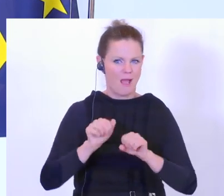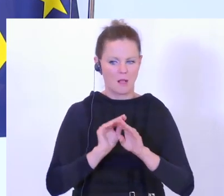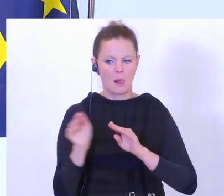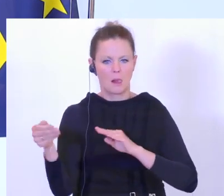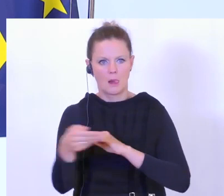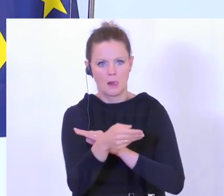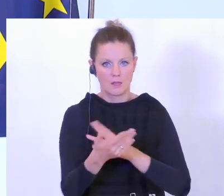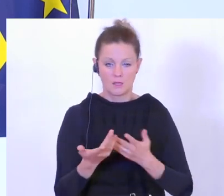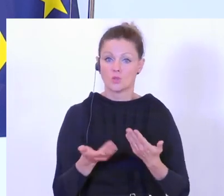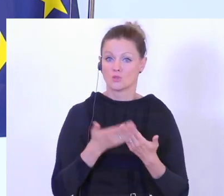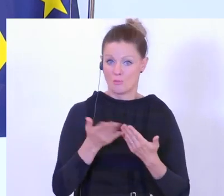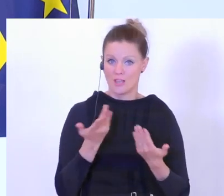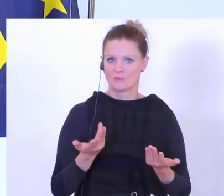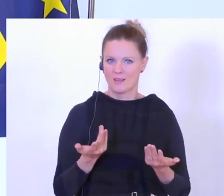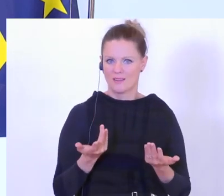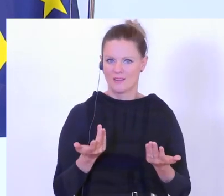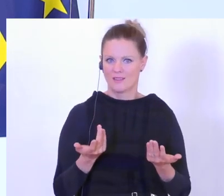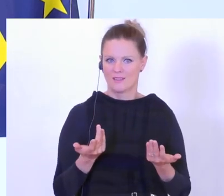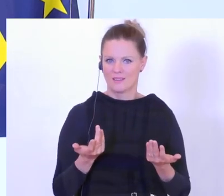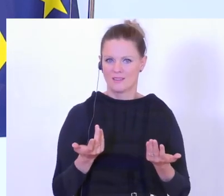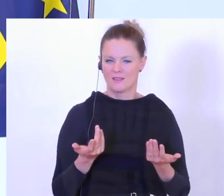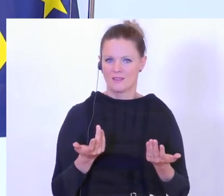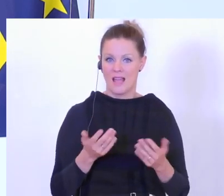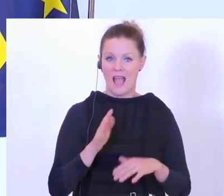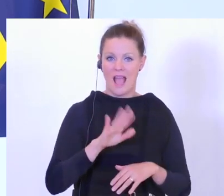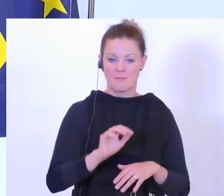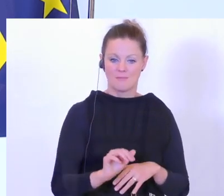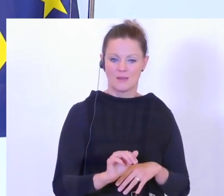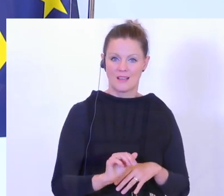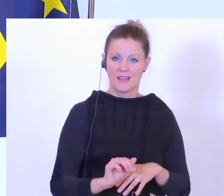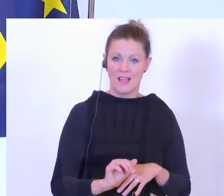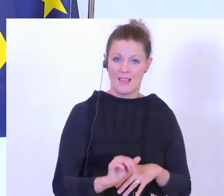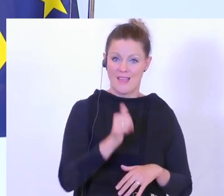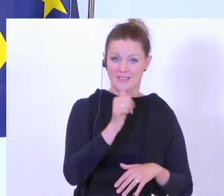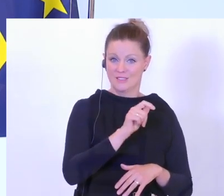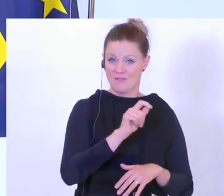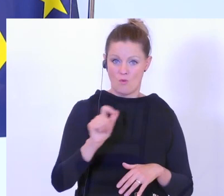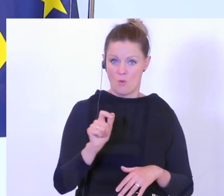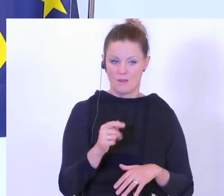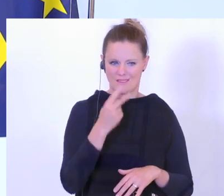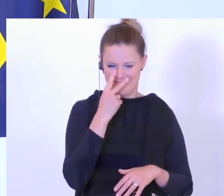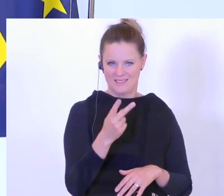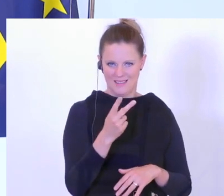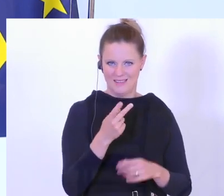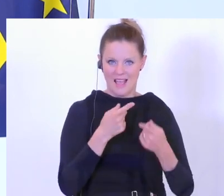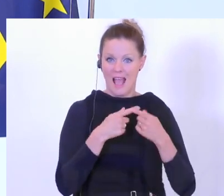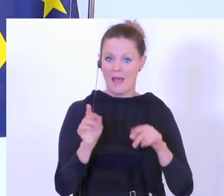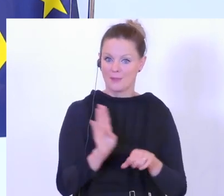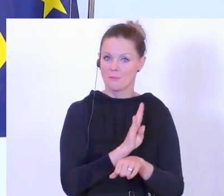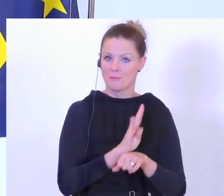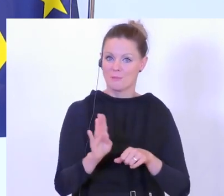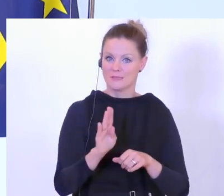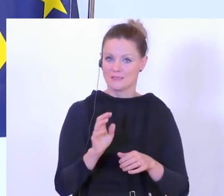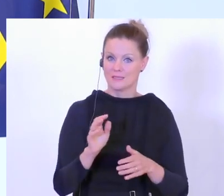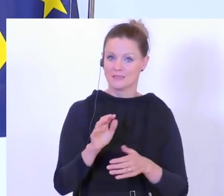organisiert werden zum Beispiel. Und das haben wir natürlich ab den ersten Wochen jetzt gesehen. Zum einen sind Sie in andere Businessbereiche